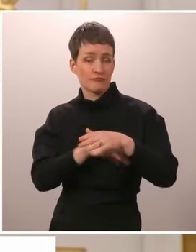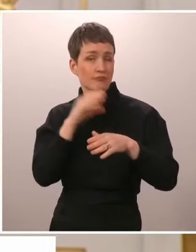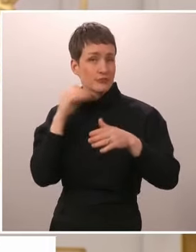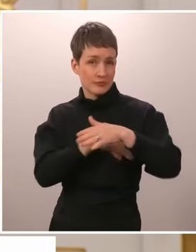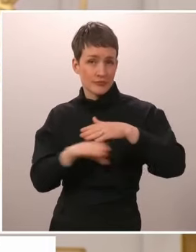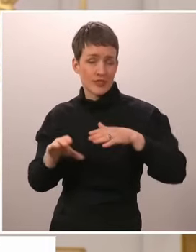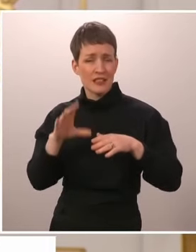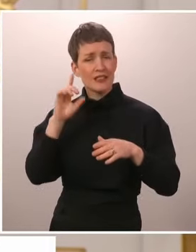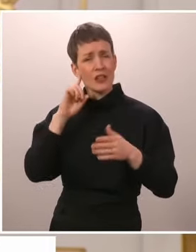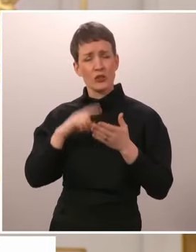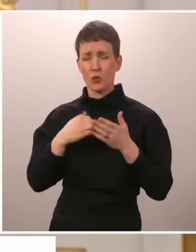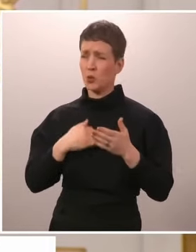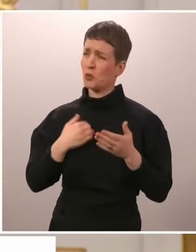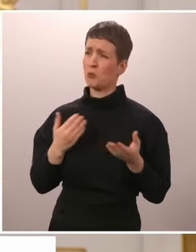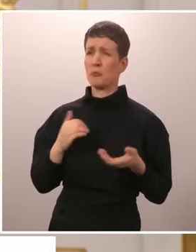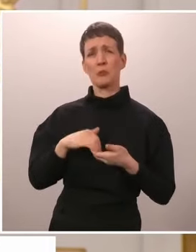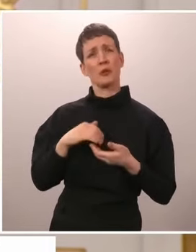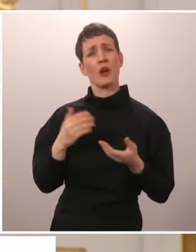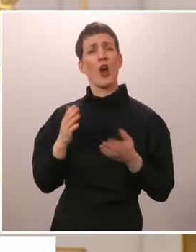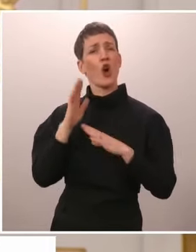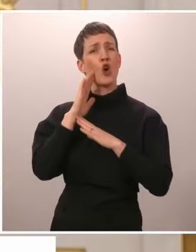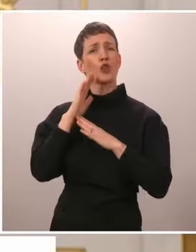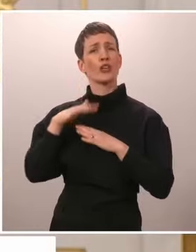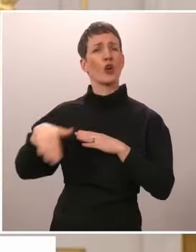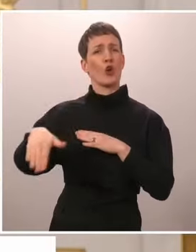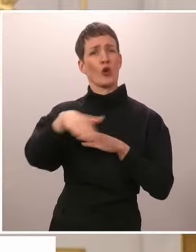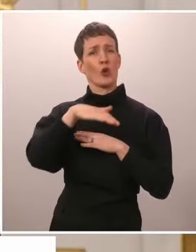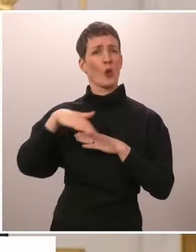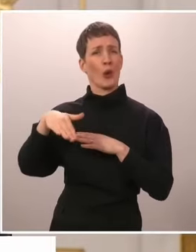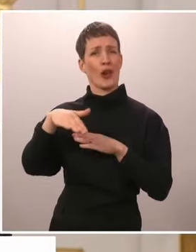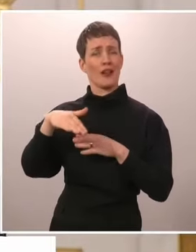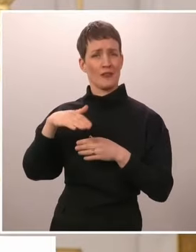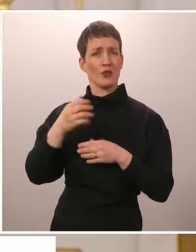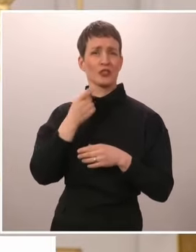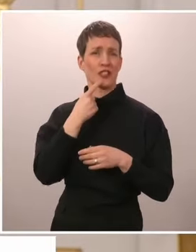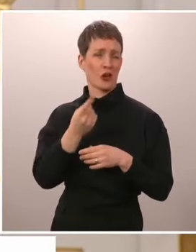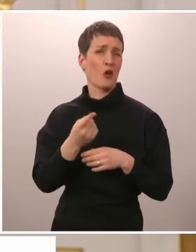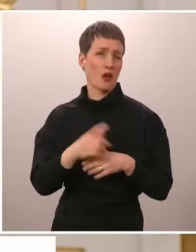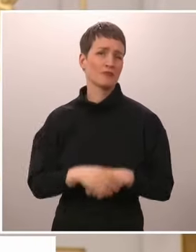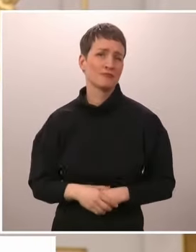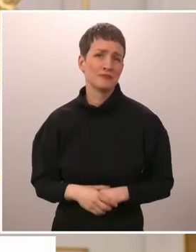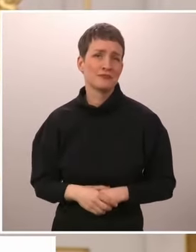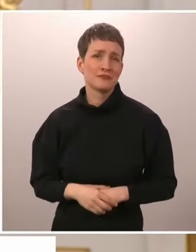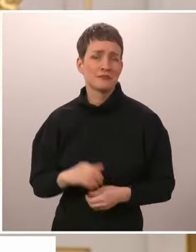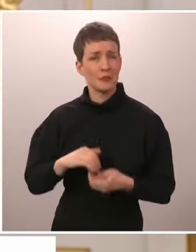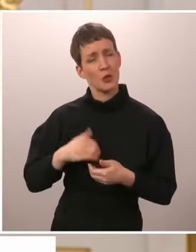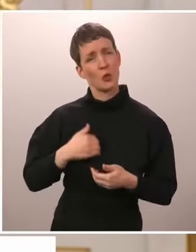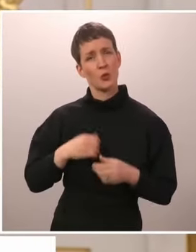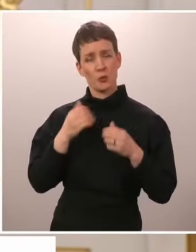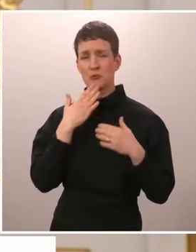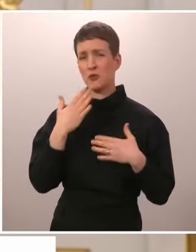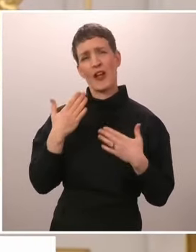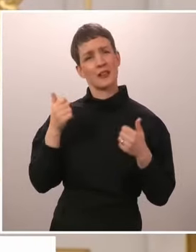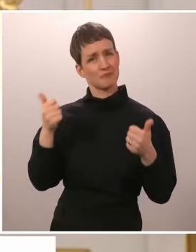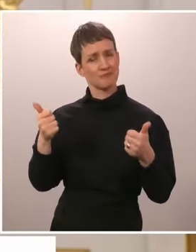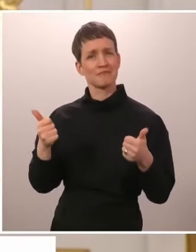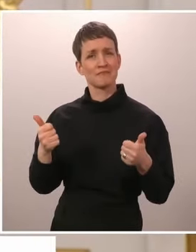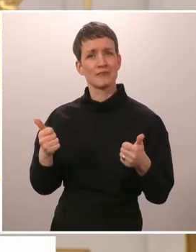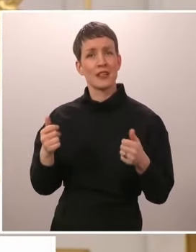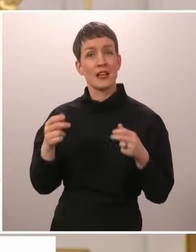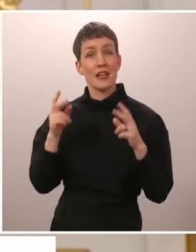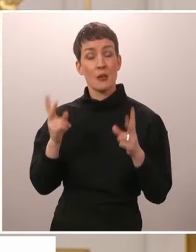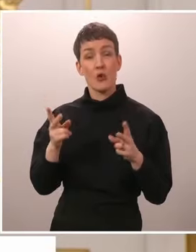Så nu känns det ju så där, att man skulle vara satssäin kotikonnuilla, som man säger på finlandssvenskan. Så det känns riktigt bra, det är trevligt. Och sen förstås på